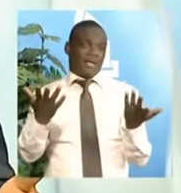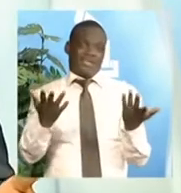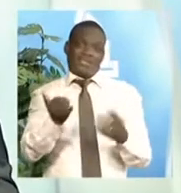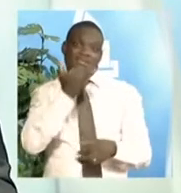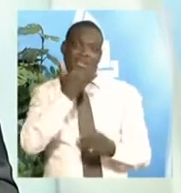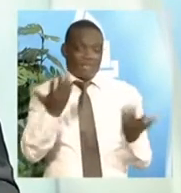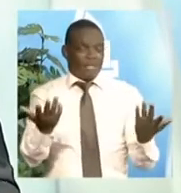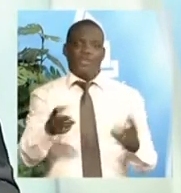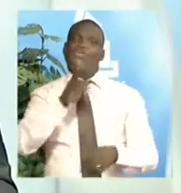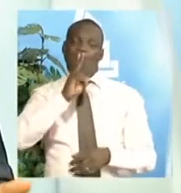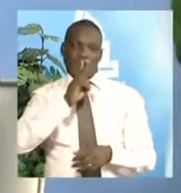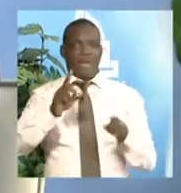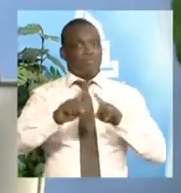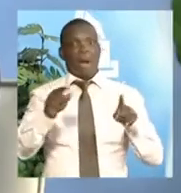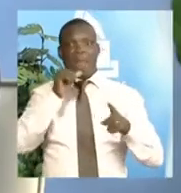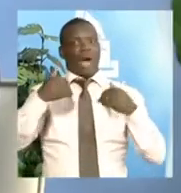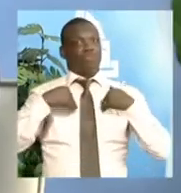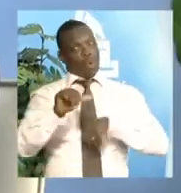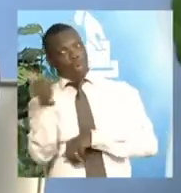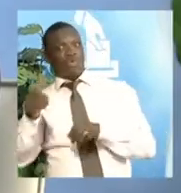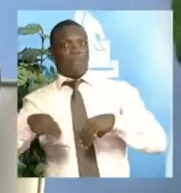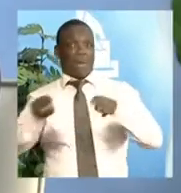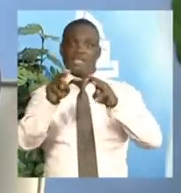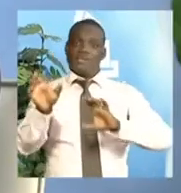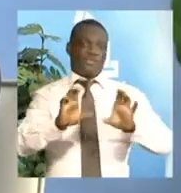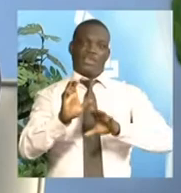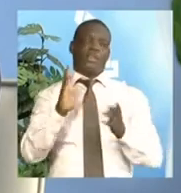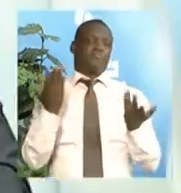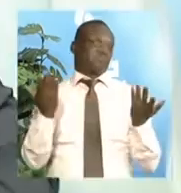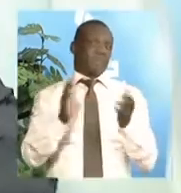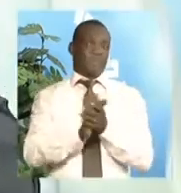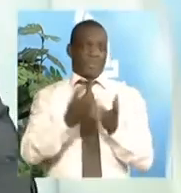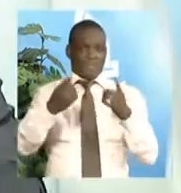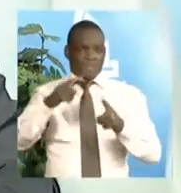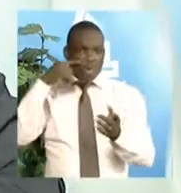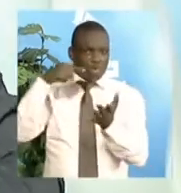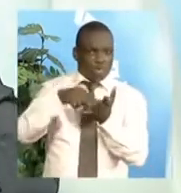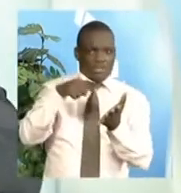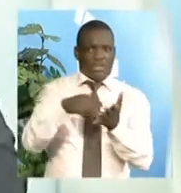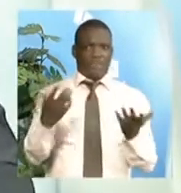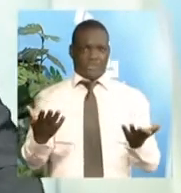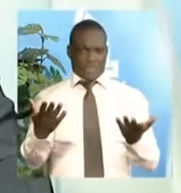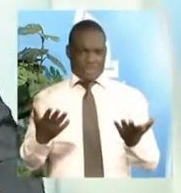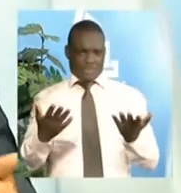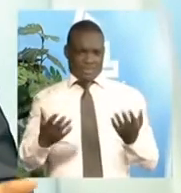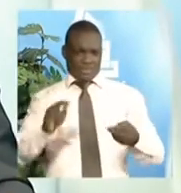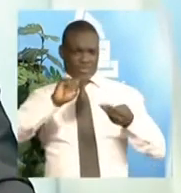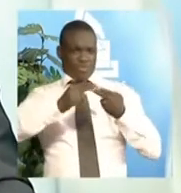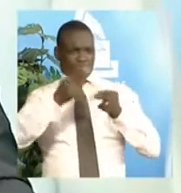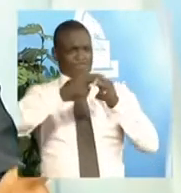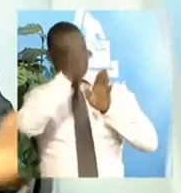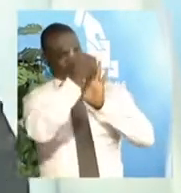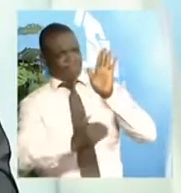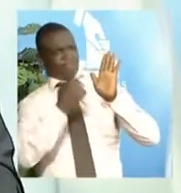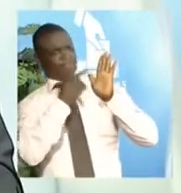pas d'autre manière de faire que celle-là. C'est-à-dire quoi ? Alors, quand on constate qu'il y a des gens qui sont en surplus dans un bureau de vote,